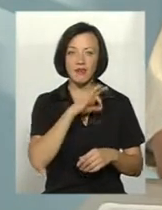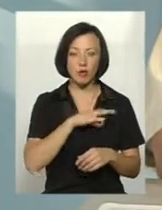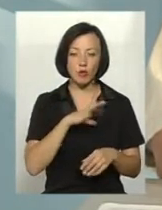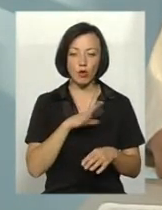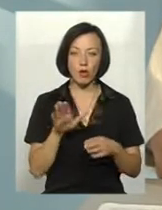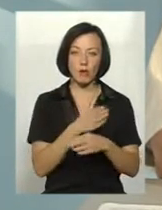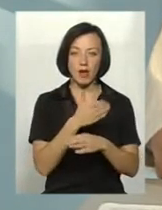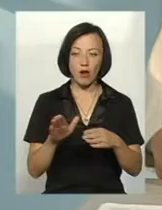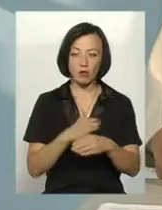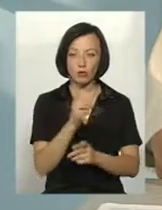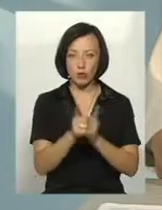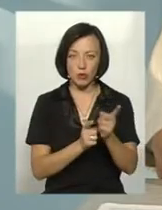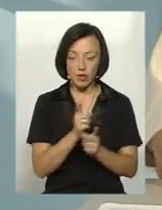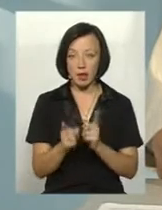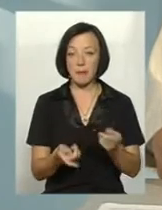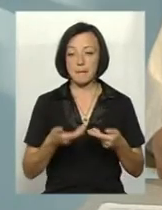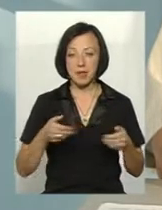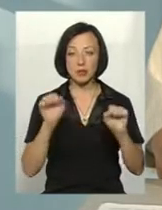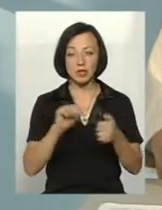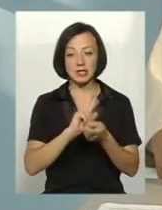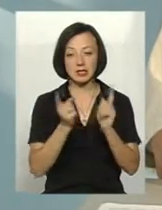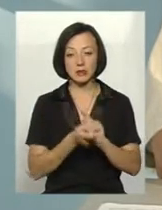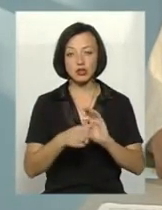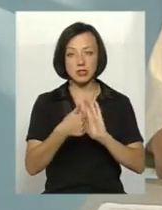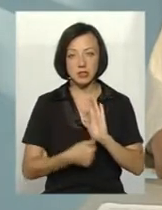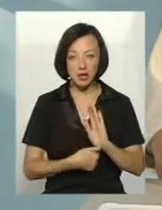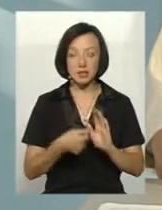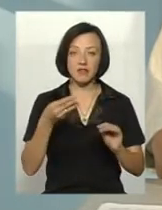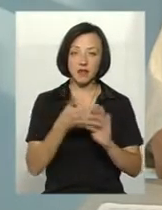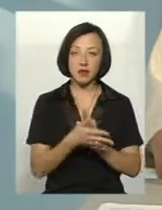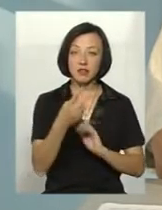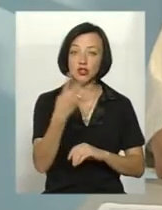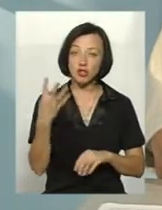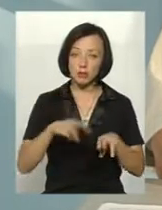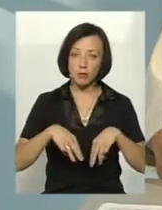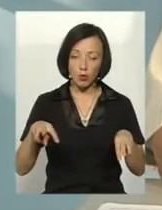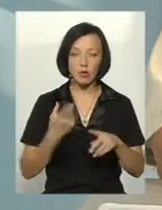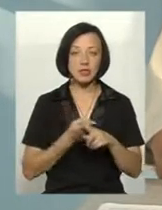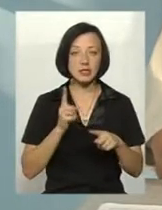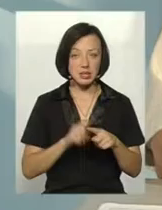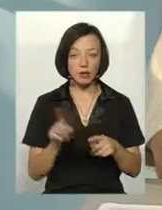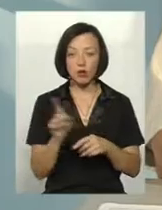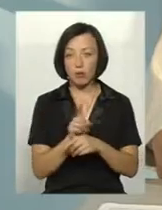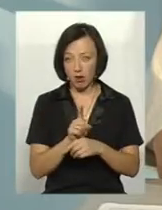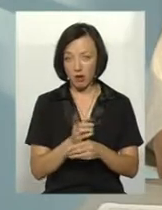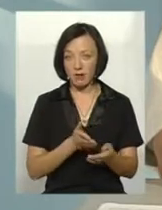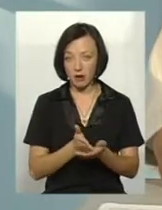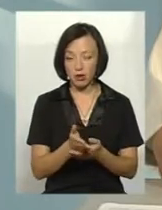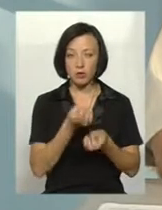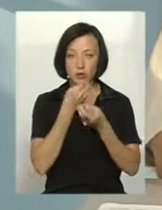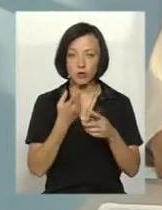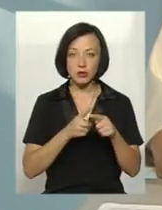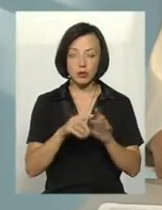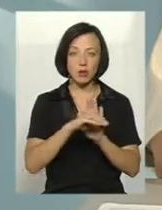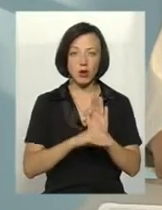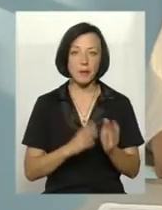перерозподіл. Ми змогли замість 16 мільйонів використати 24 мільйони коштів. Це нормальний виріант. І це добре, що ця